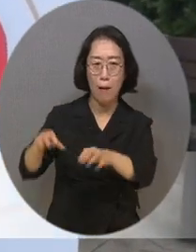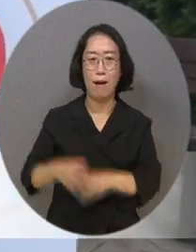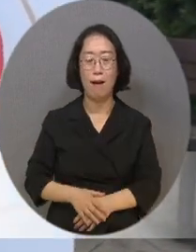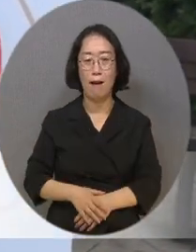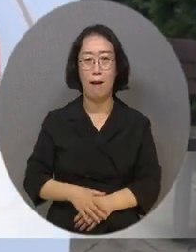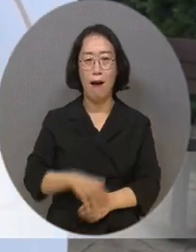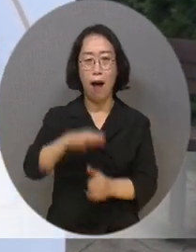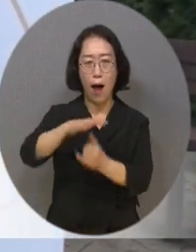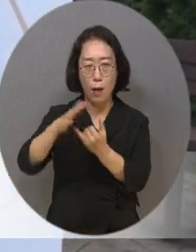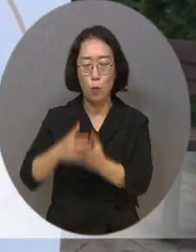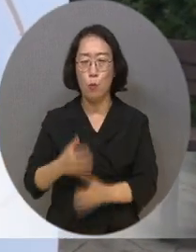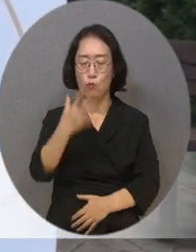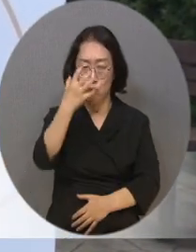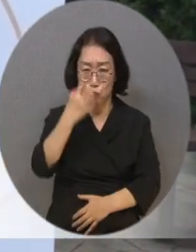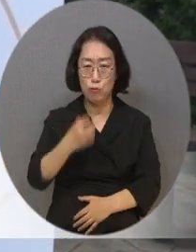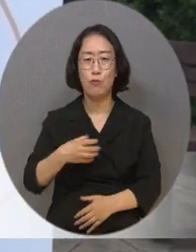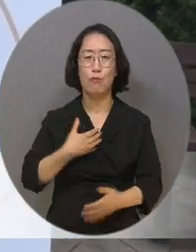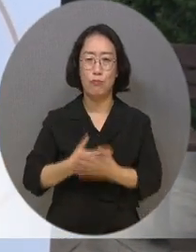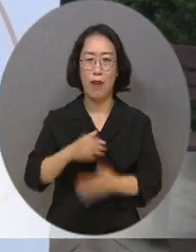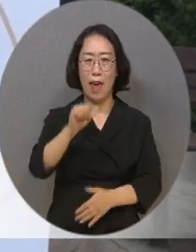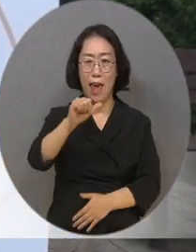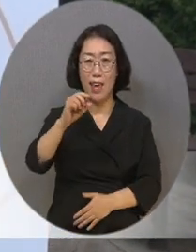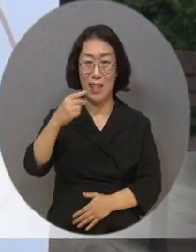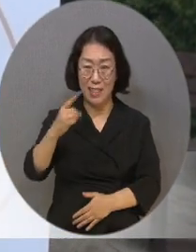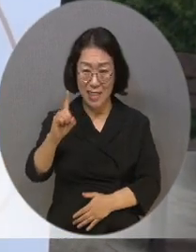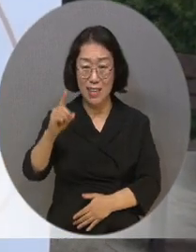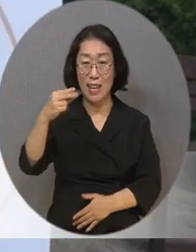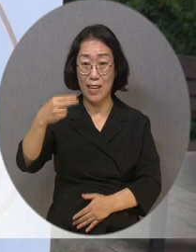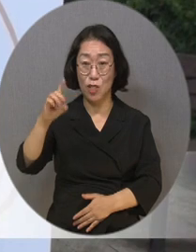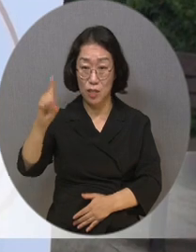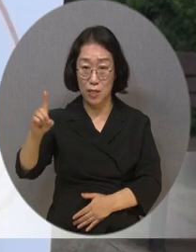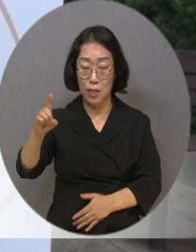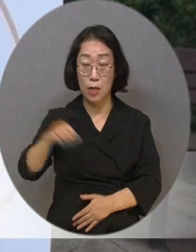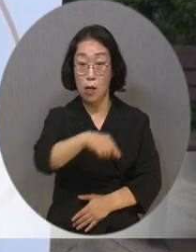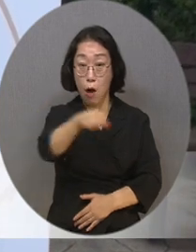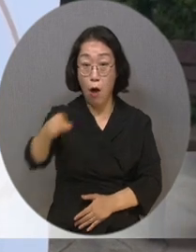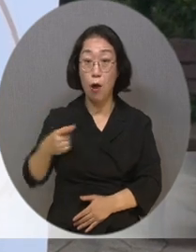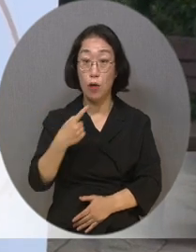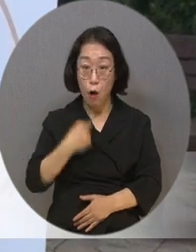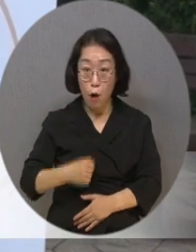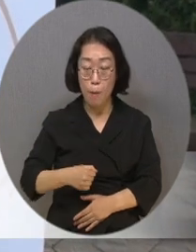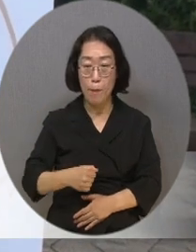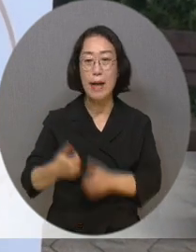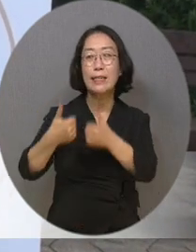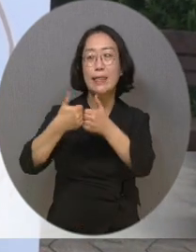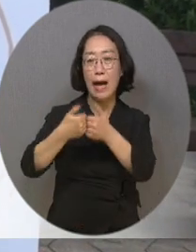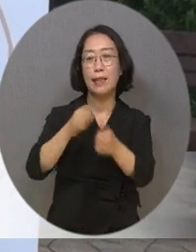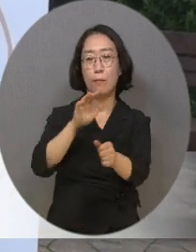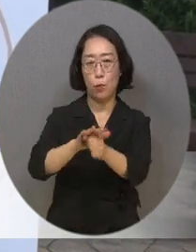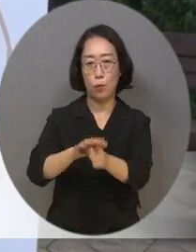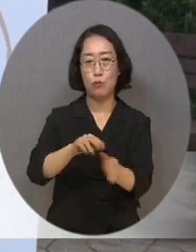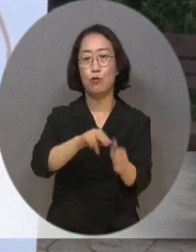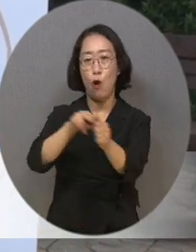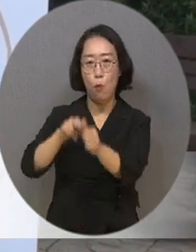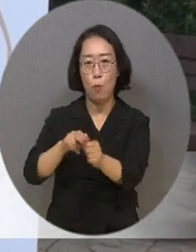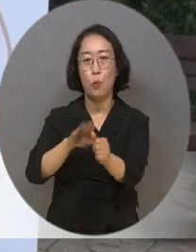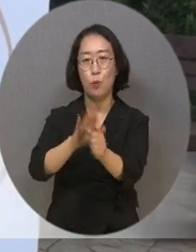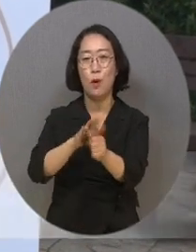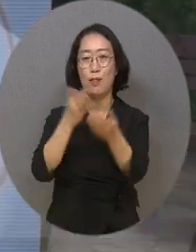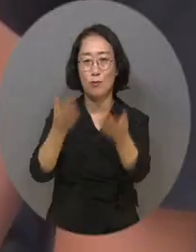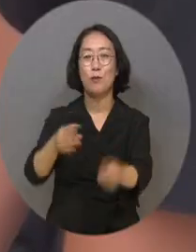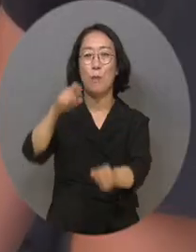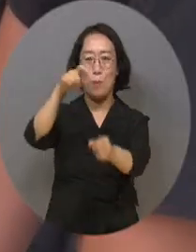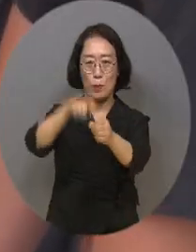청소년, 우울증, 불안 아니면 ADHD 이렇게 질환이 있는 친구들을 상담도 도와주고 그런 거에 대한 정보를 주기 위해서